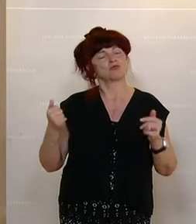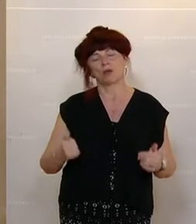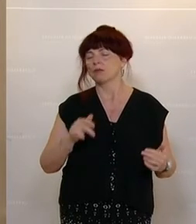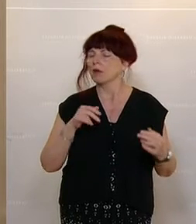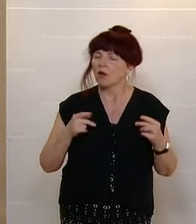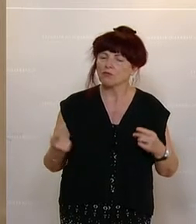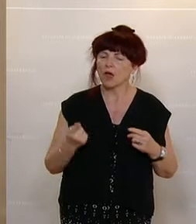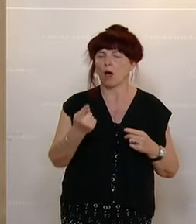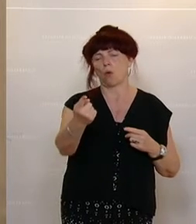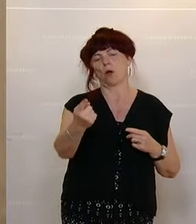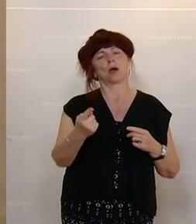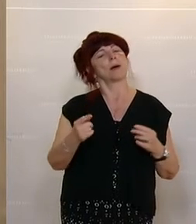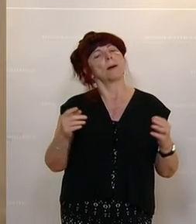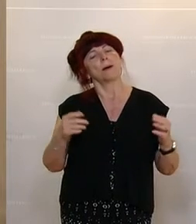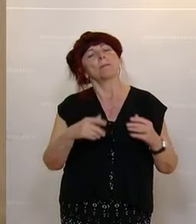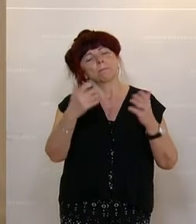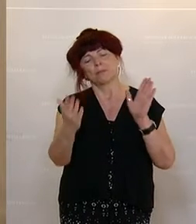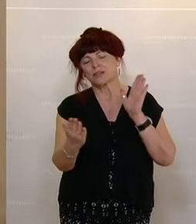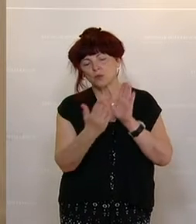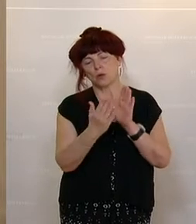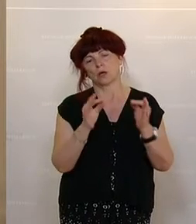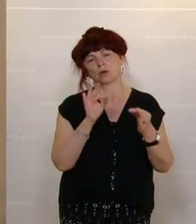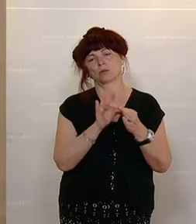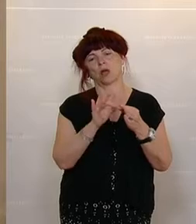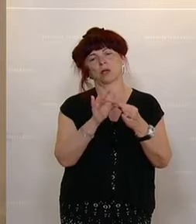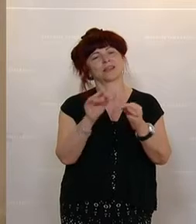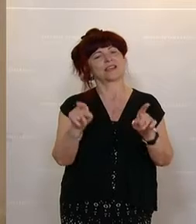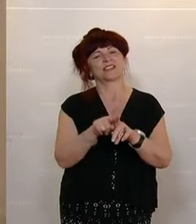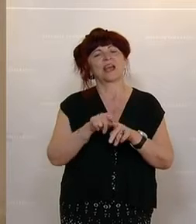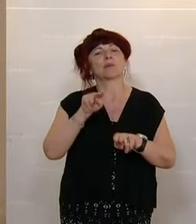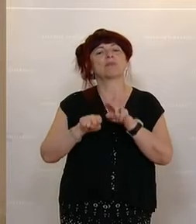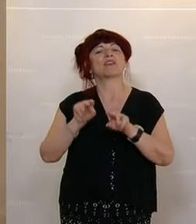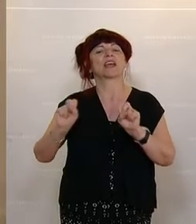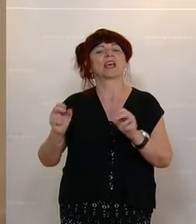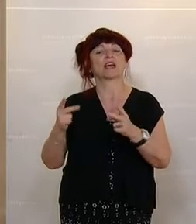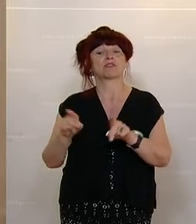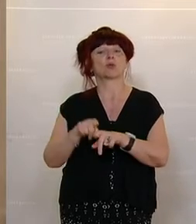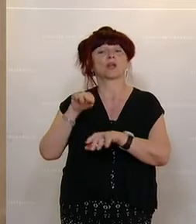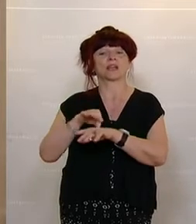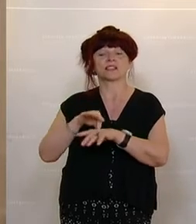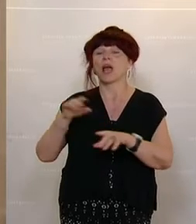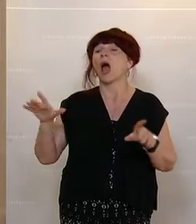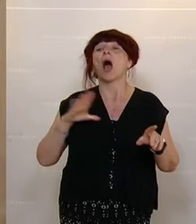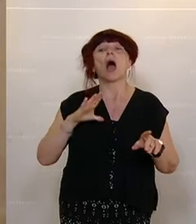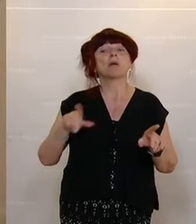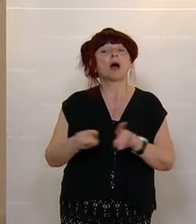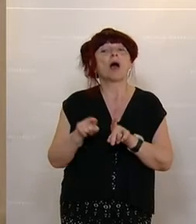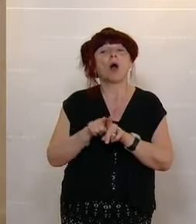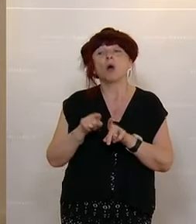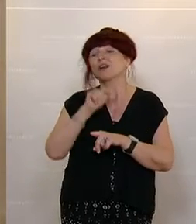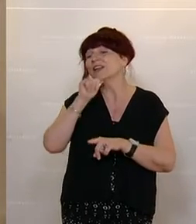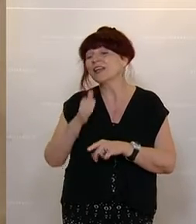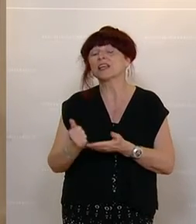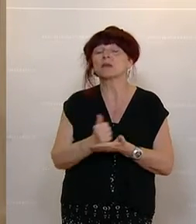Pflegekräften und Ärzten der Fall ist. Aber auch nichtmedizinisches Personal, die Reinigungskräfte, die